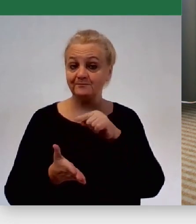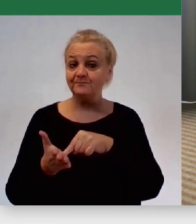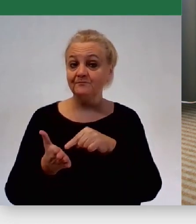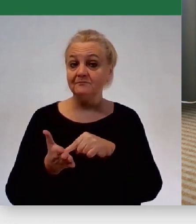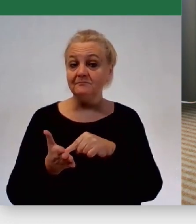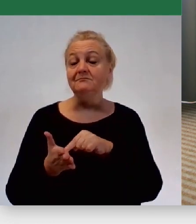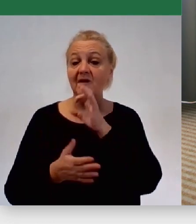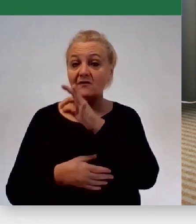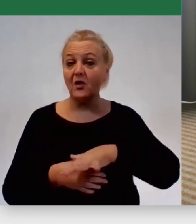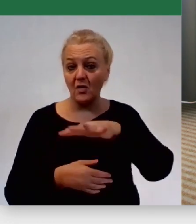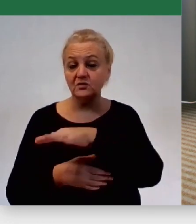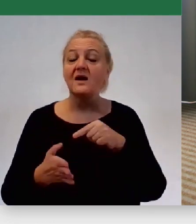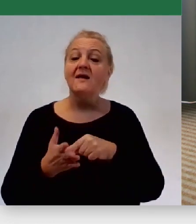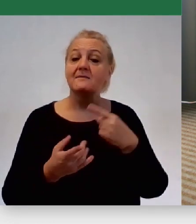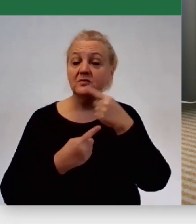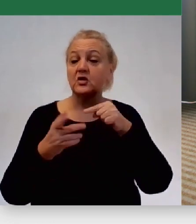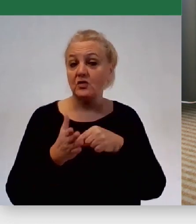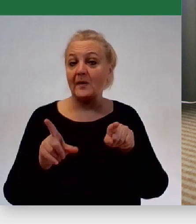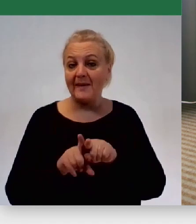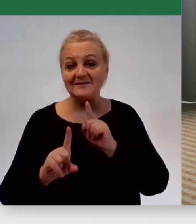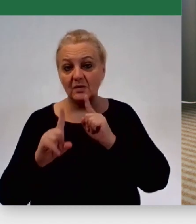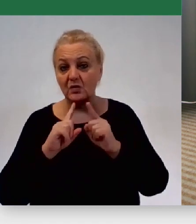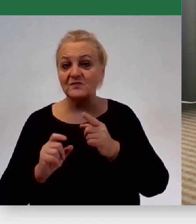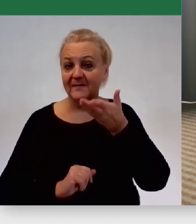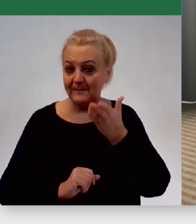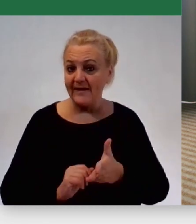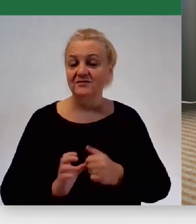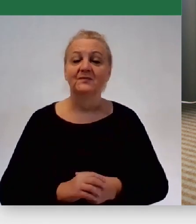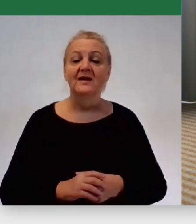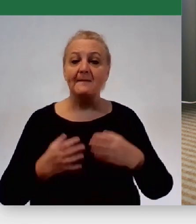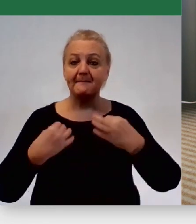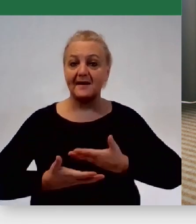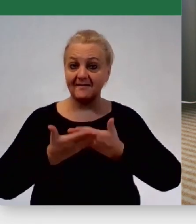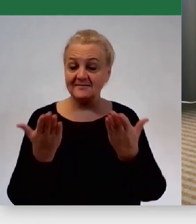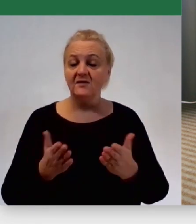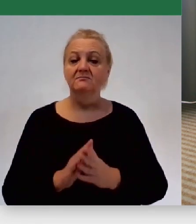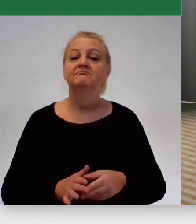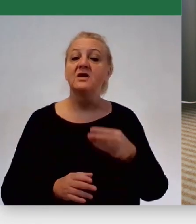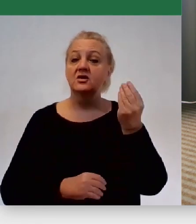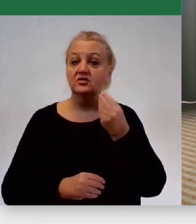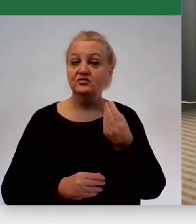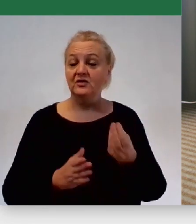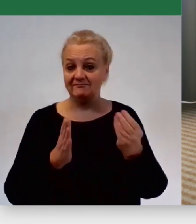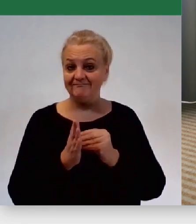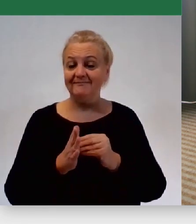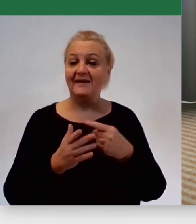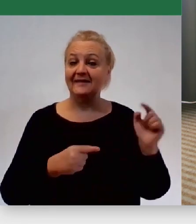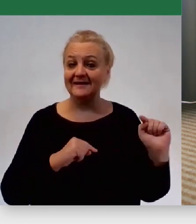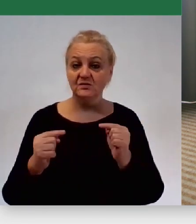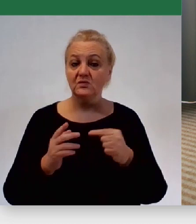terenie i myślę, że właśnie o tym też porozmawiamy tutaj z państwem i poszerzając zaraz tę dyskusję też na